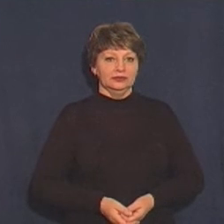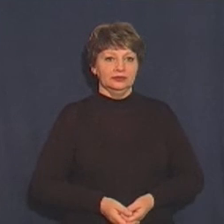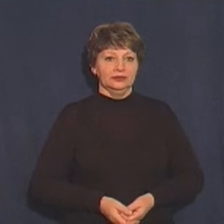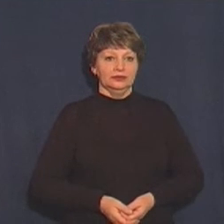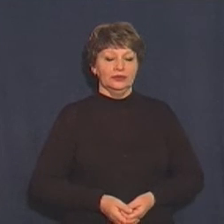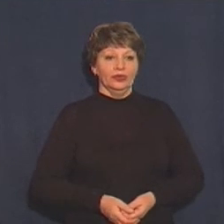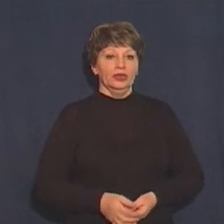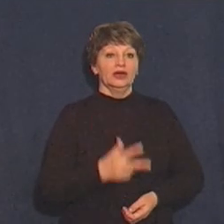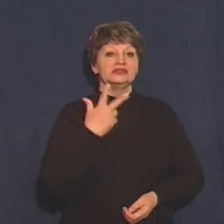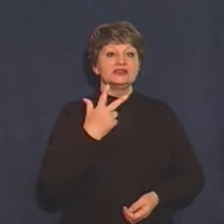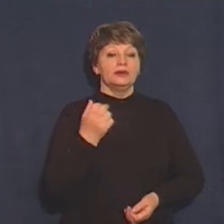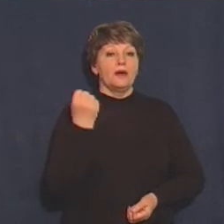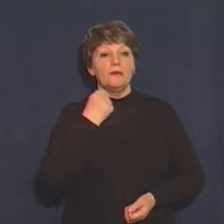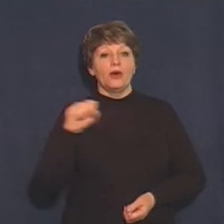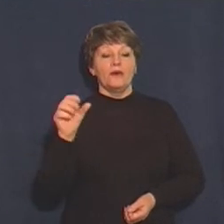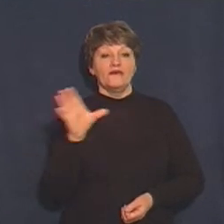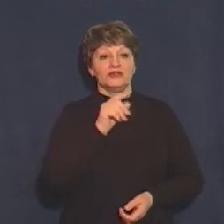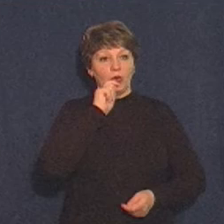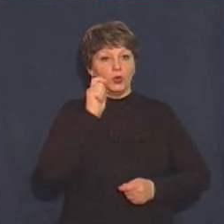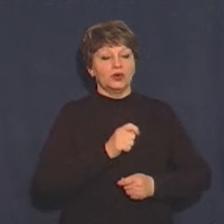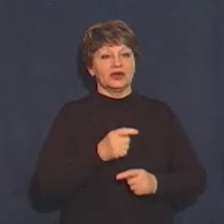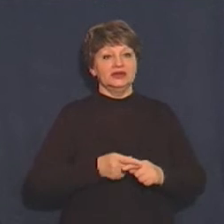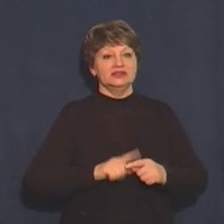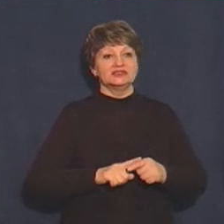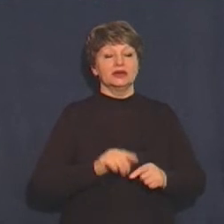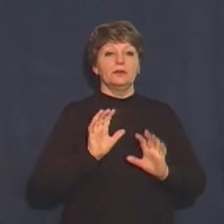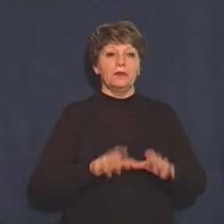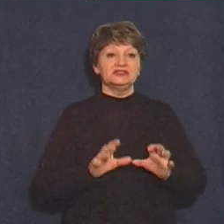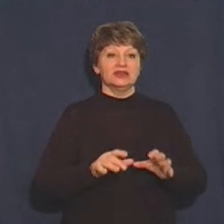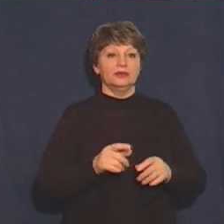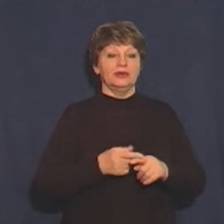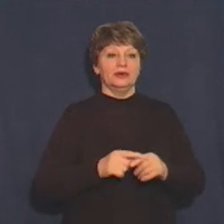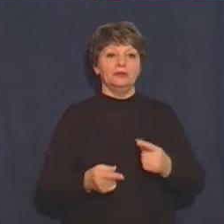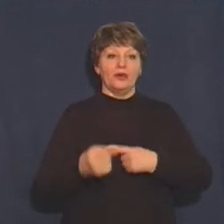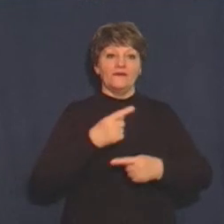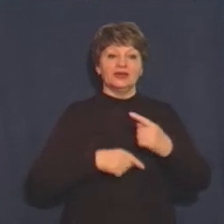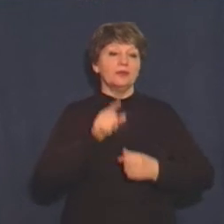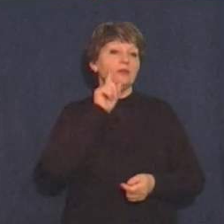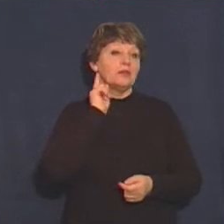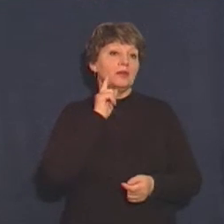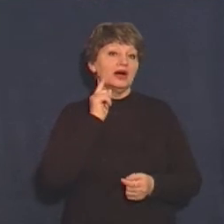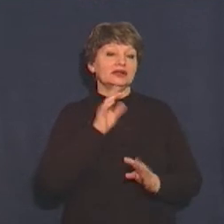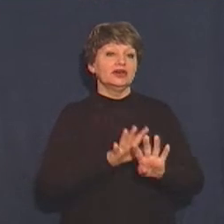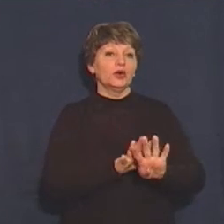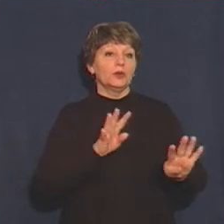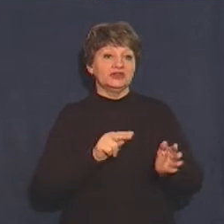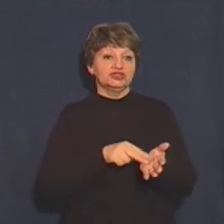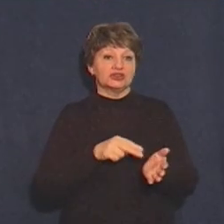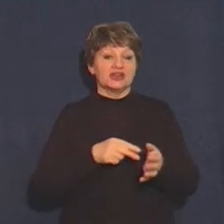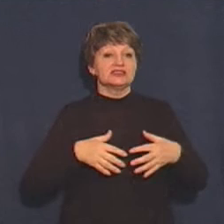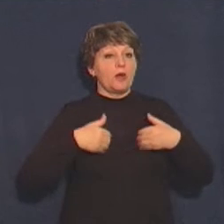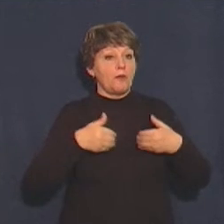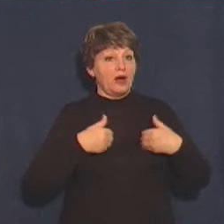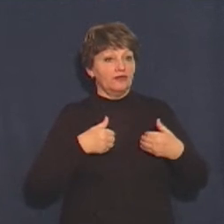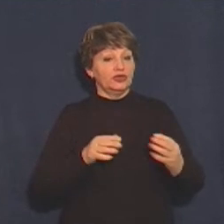З трьома перемогами Всеукраїнської юнацької баскетбольної ліги повернулися і наймолодші вихованки баскетбольного клубу «Черкаські мавпи».